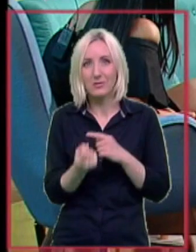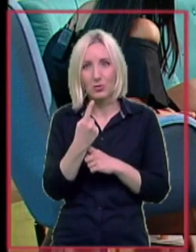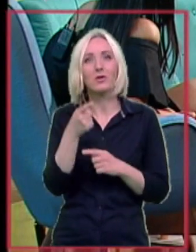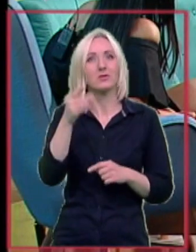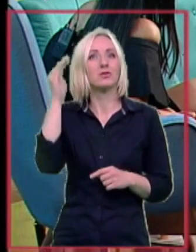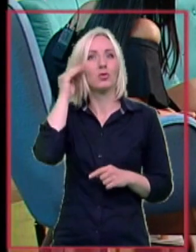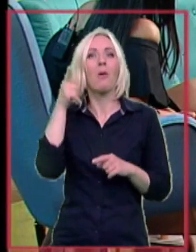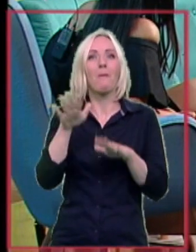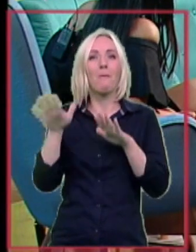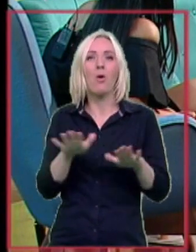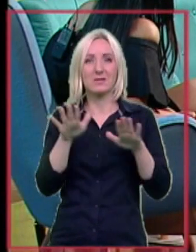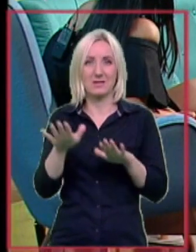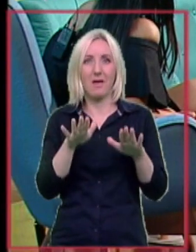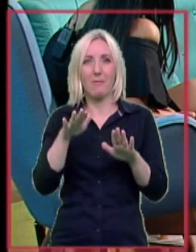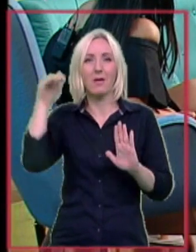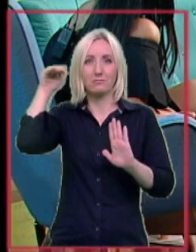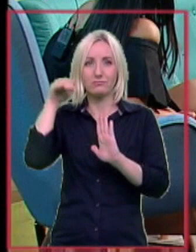do postepenog progresija,